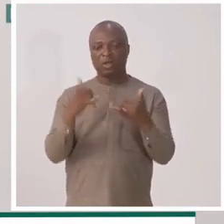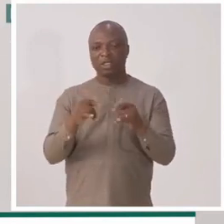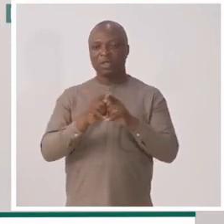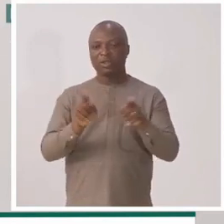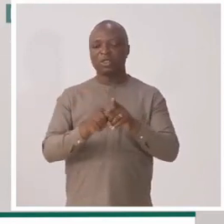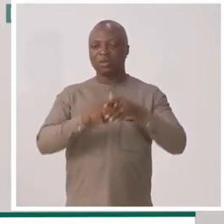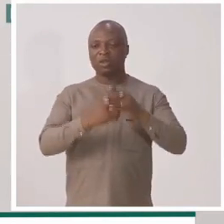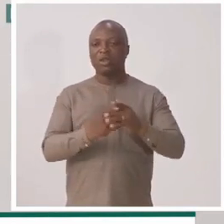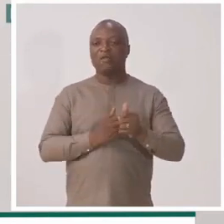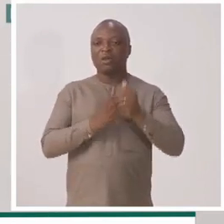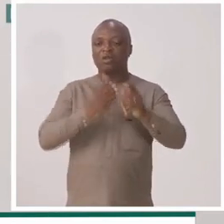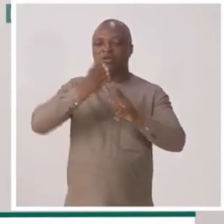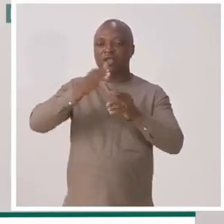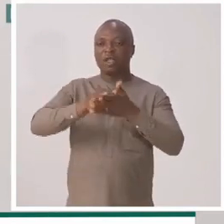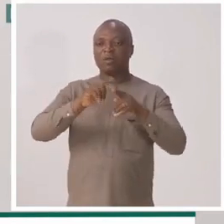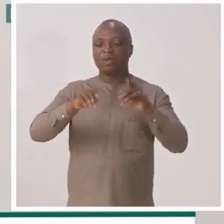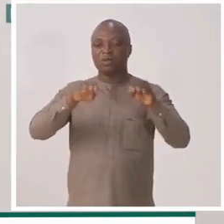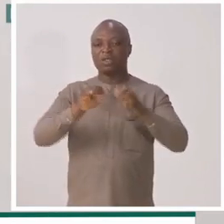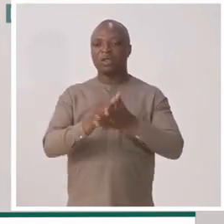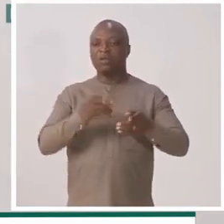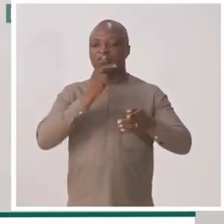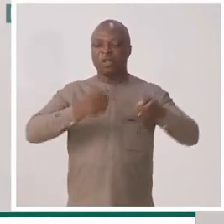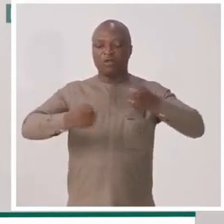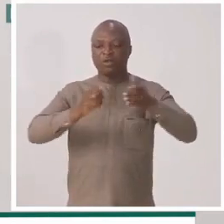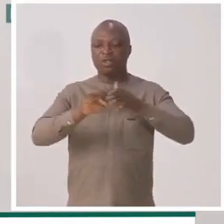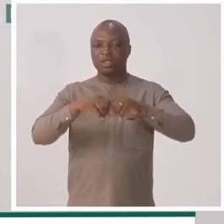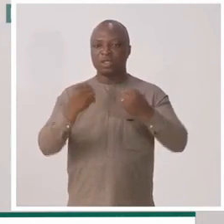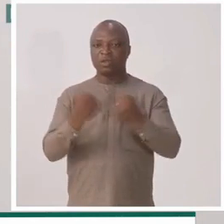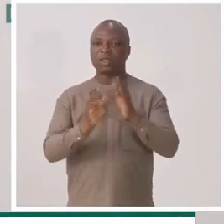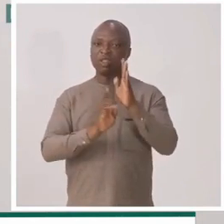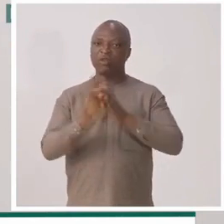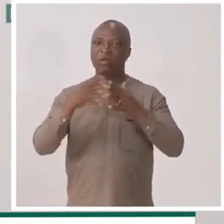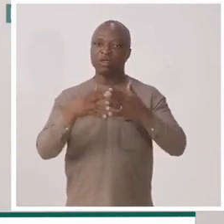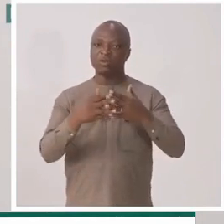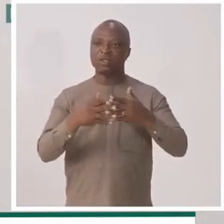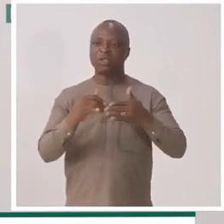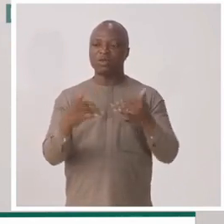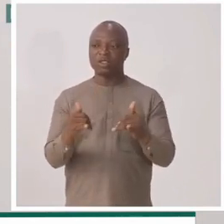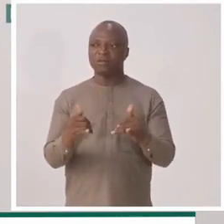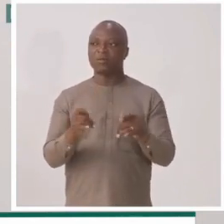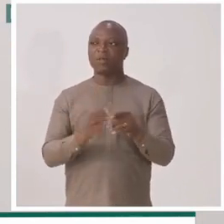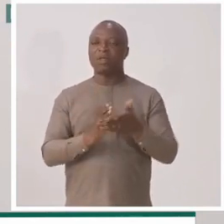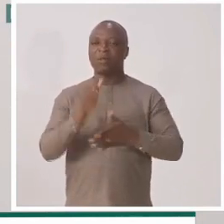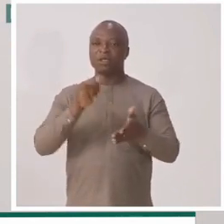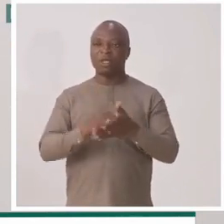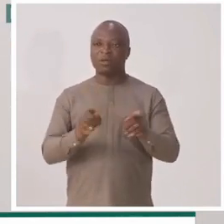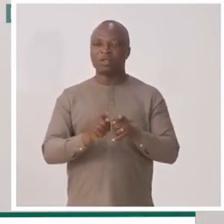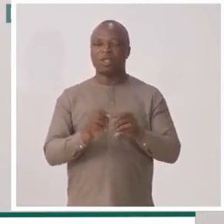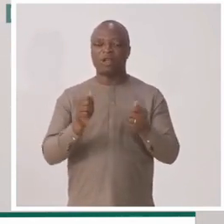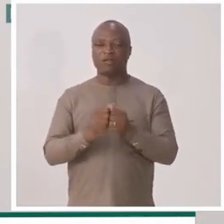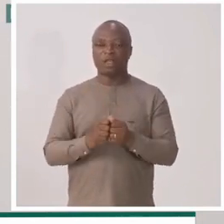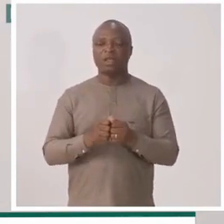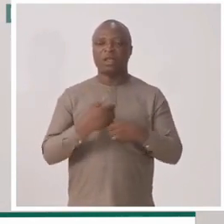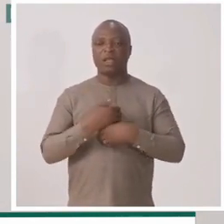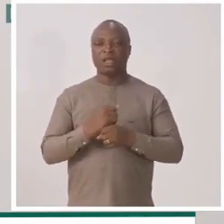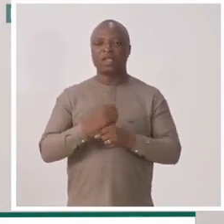proposée va conduire vers cela. Mettre en place une véritable gouvernance du secteur, développer l'industrie des loisirs et par ricochet,